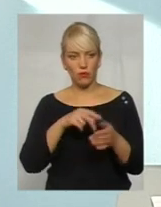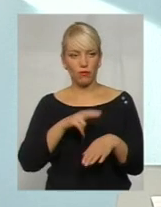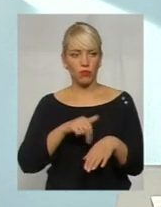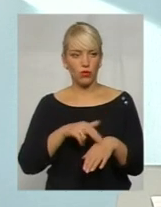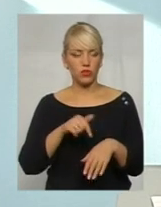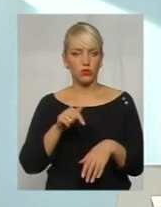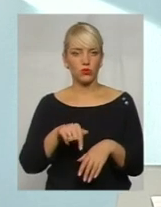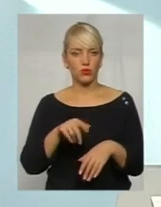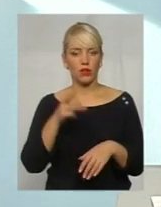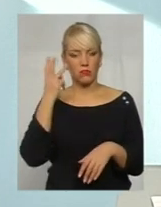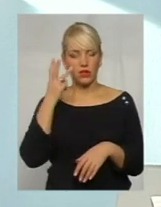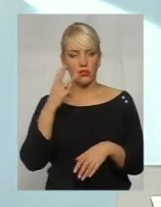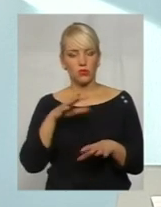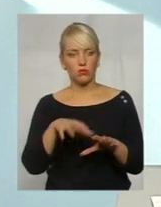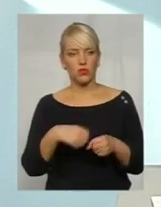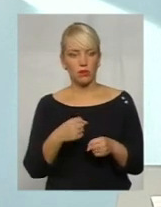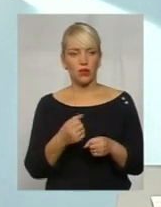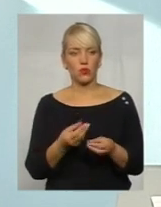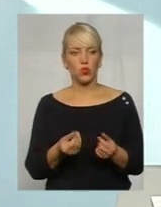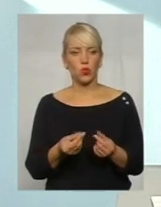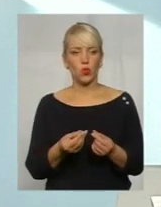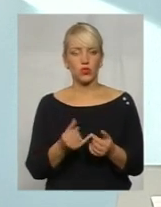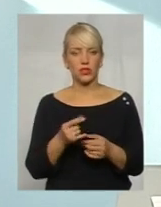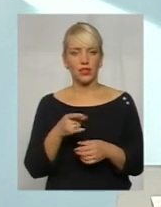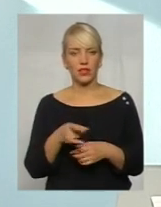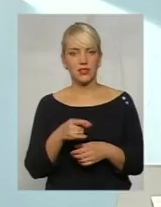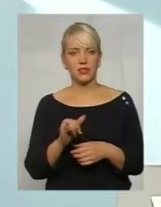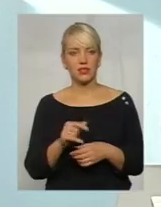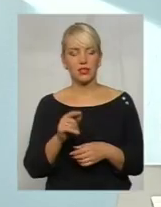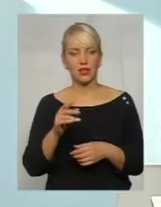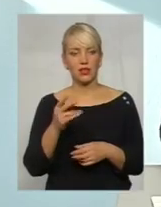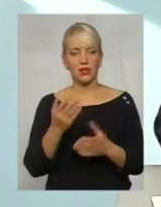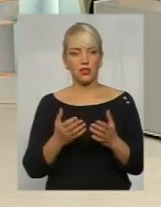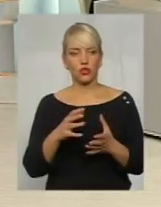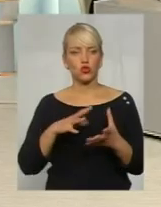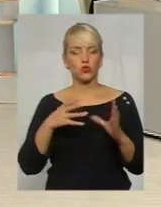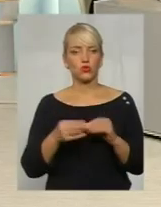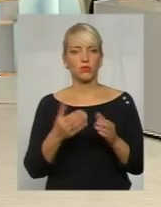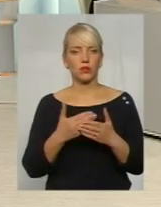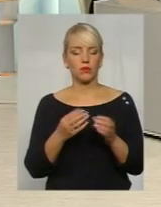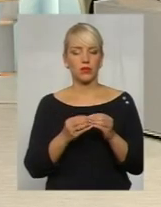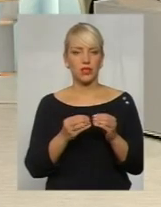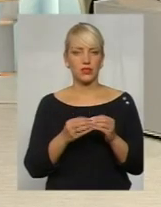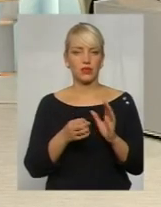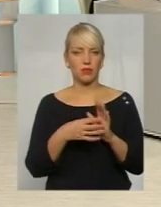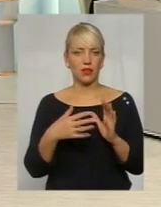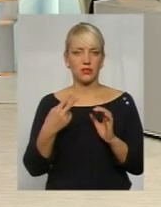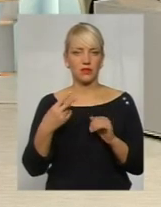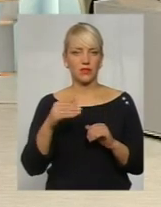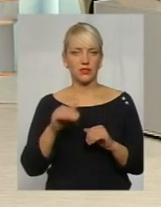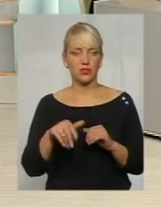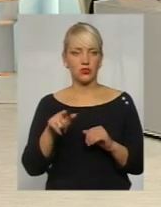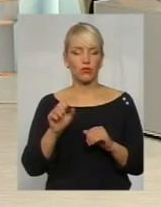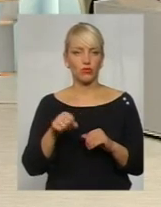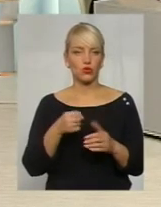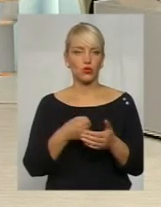тут в Хмельницькому забирають кошти, таксист, і йому, якщо сума там 10, 15, 20 тисяч, то його